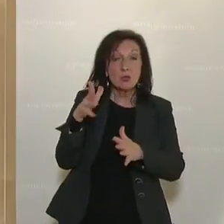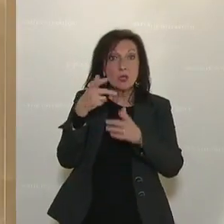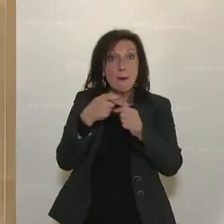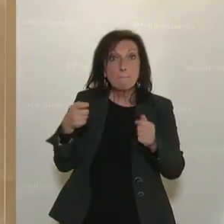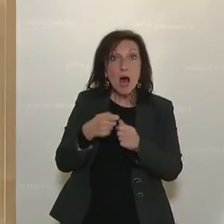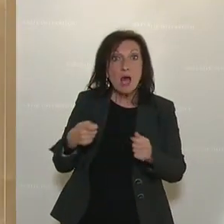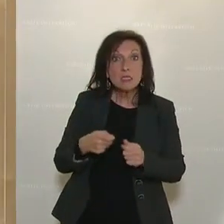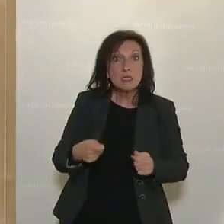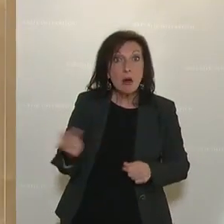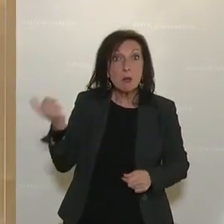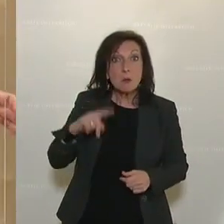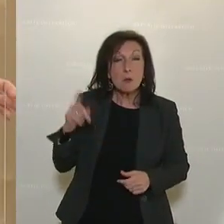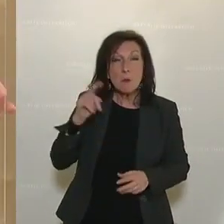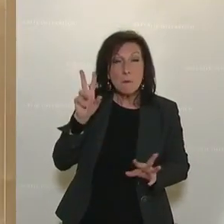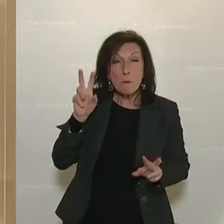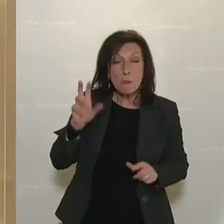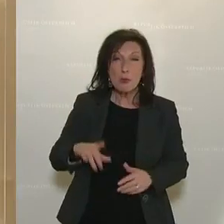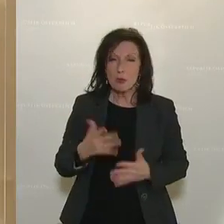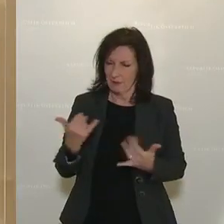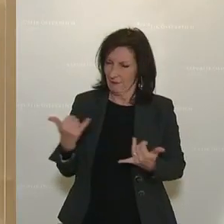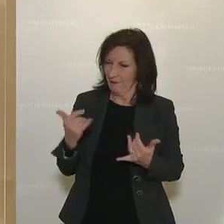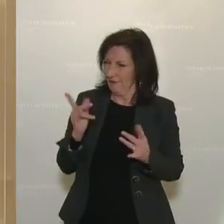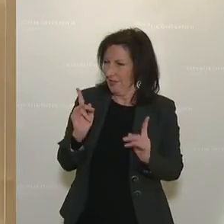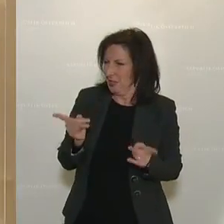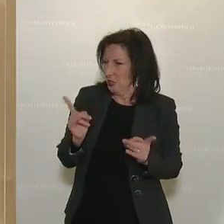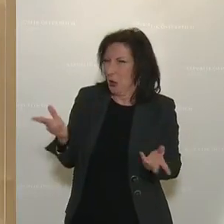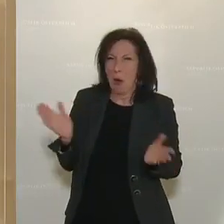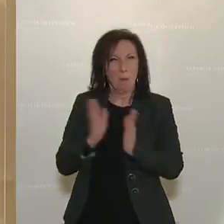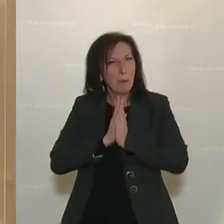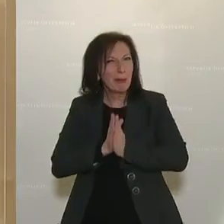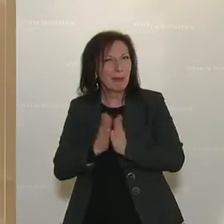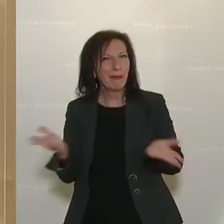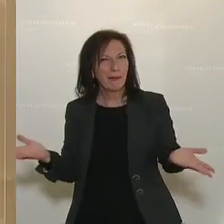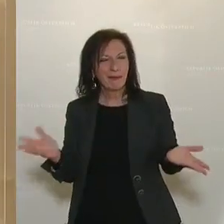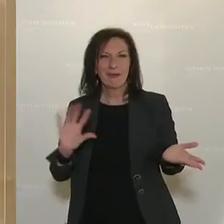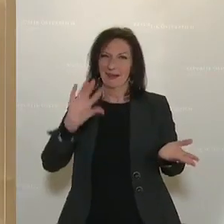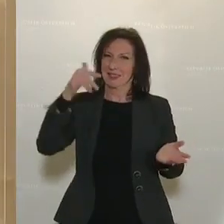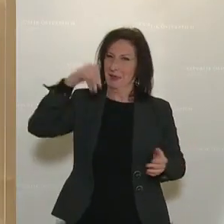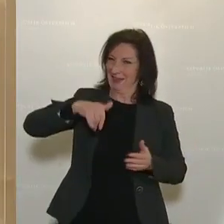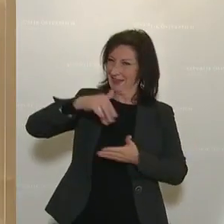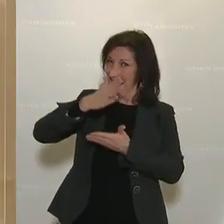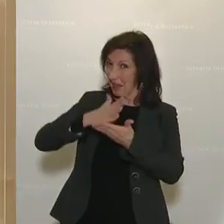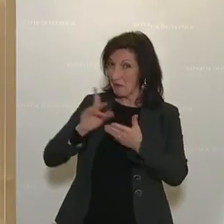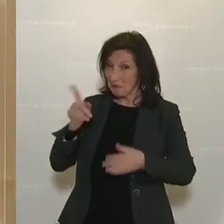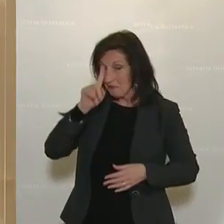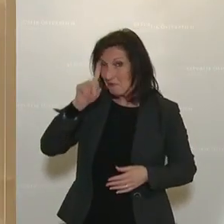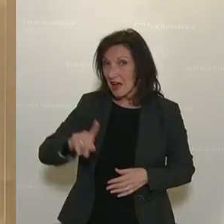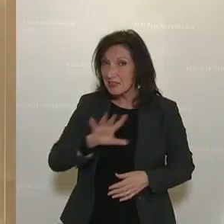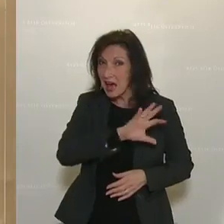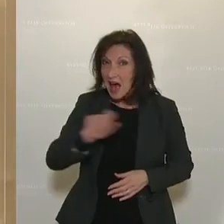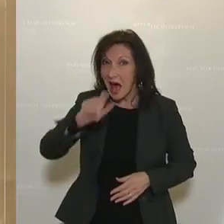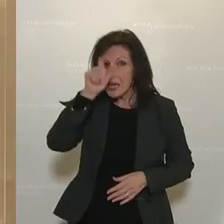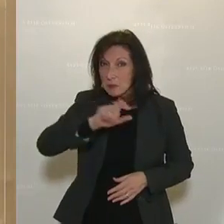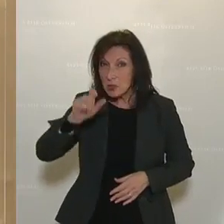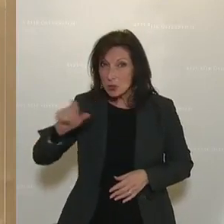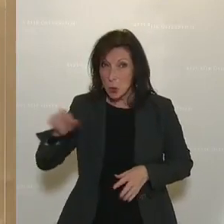zukommen. Ja, wie, bitteschön, wie soll das gehen? Sie wissen, dass in der zweiten Jännerhälfte dann für alle diejenigen, die